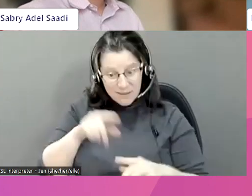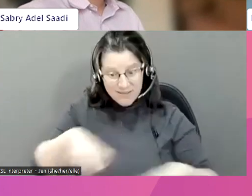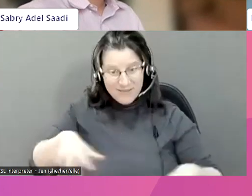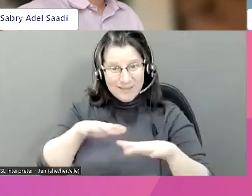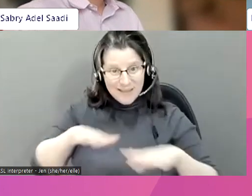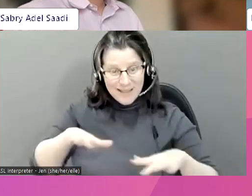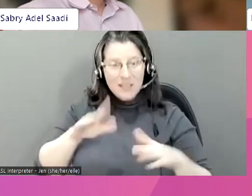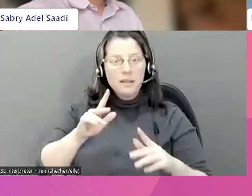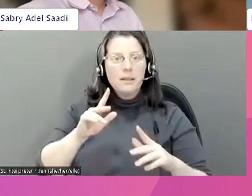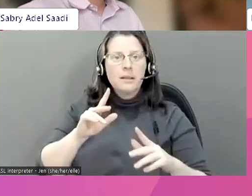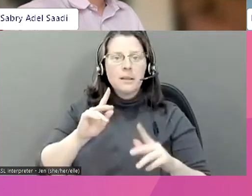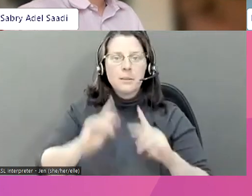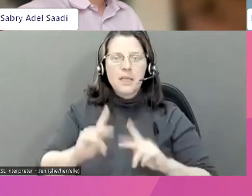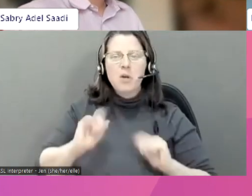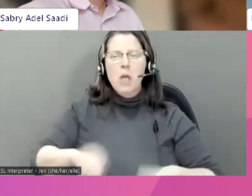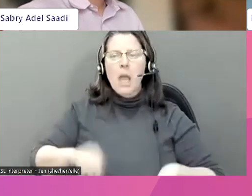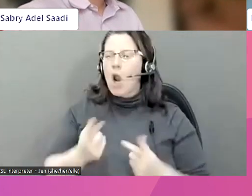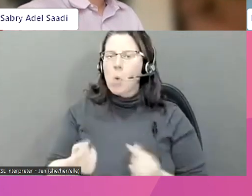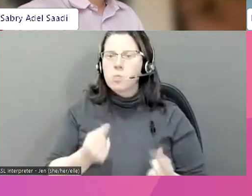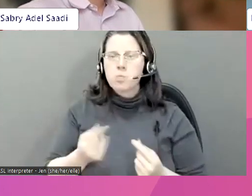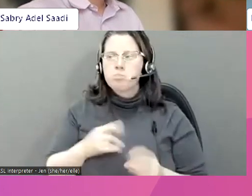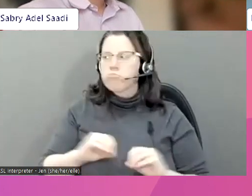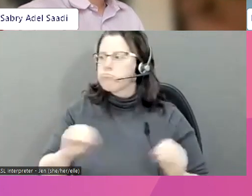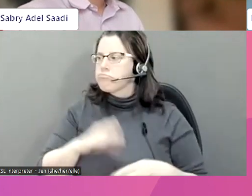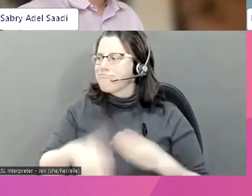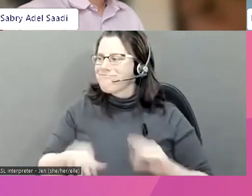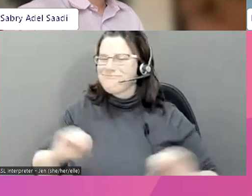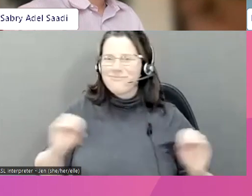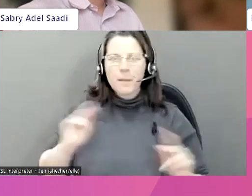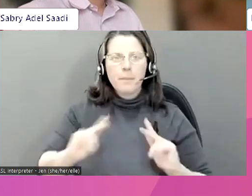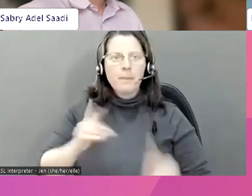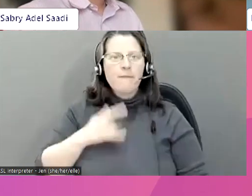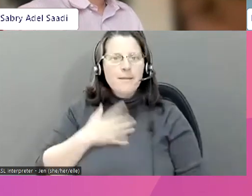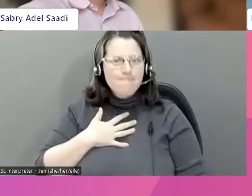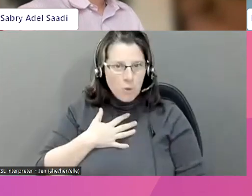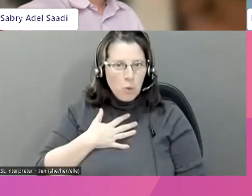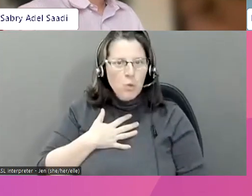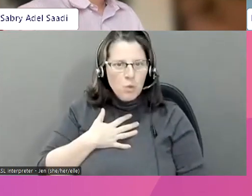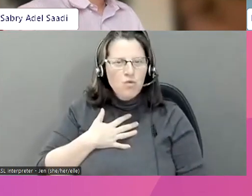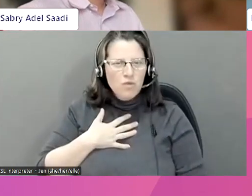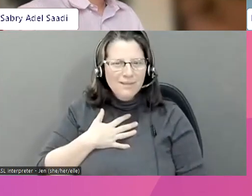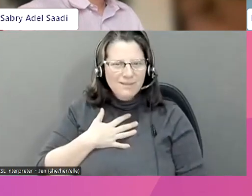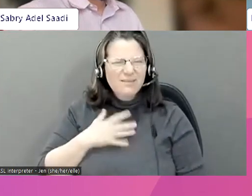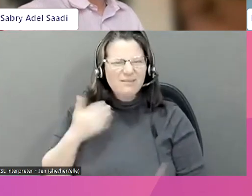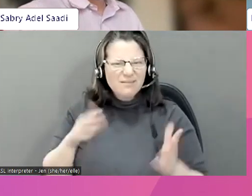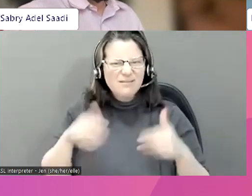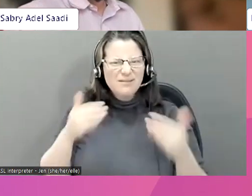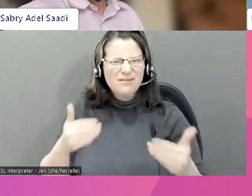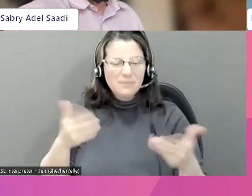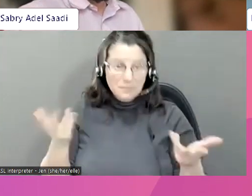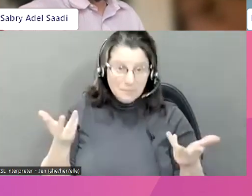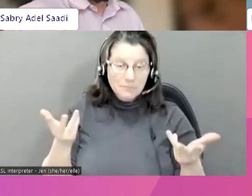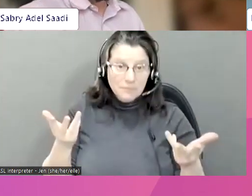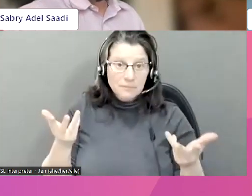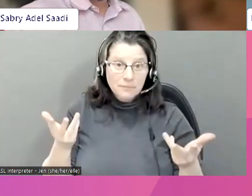méfaits, surtout dans les espaces en ligne, où les gens pensent qu'ils peuvent agir sans conséquences. Ils se sentent habilités d'agir.